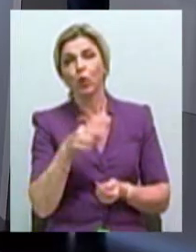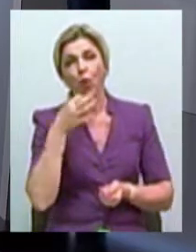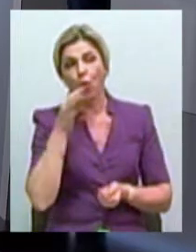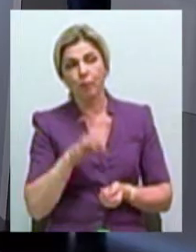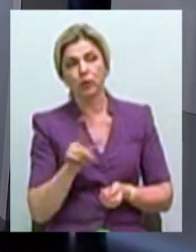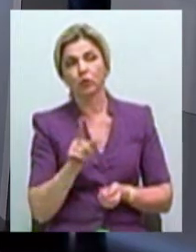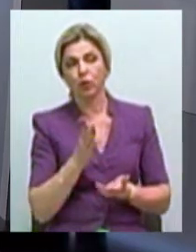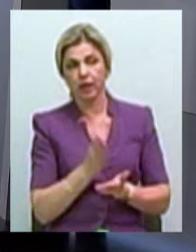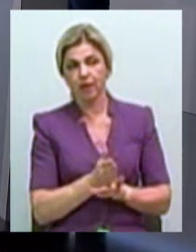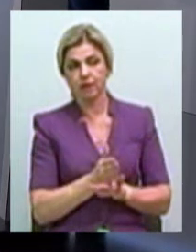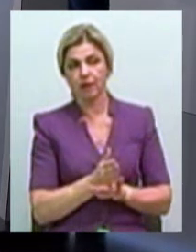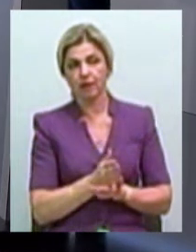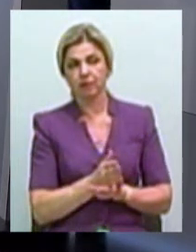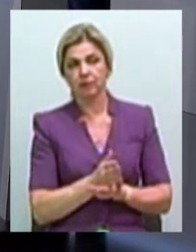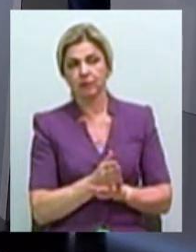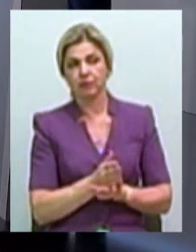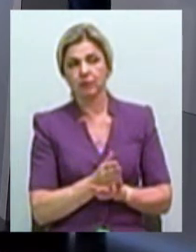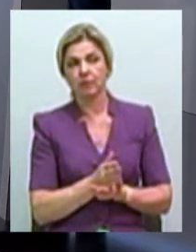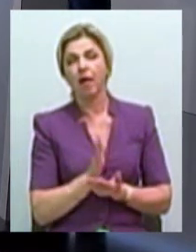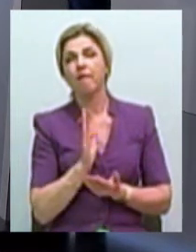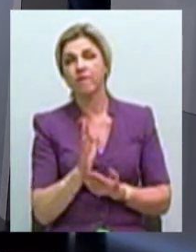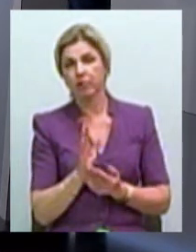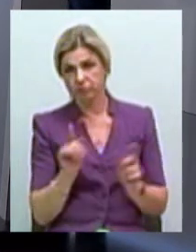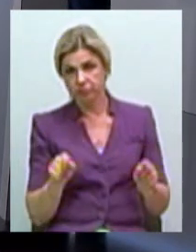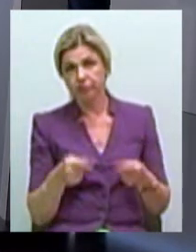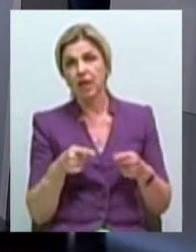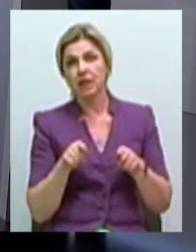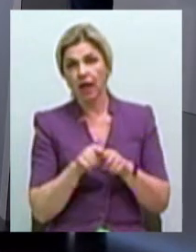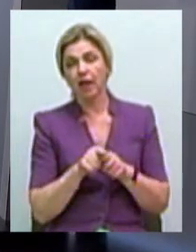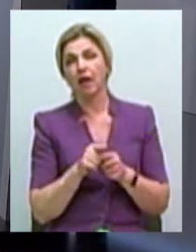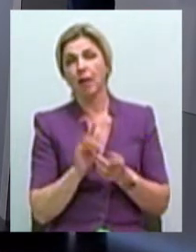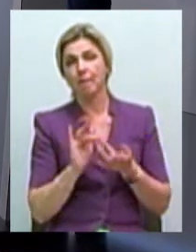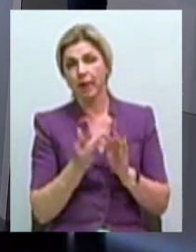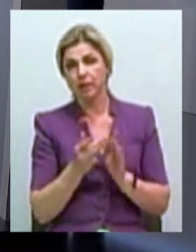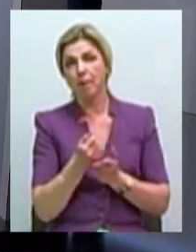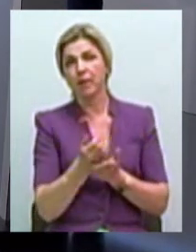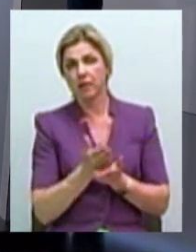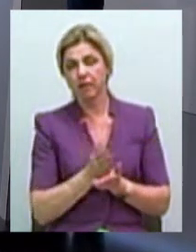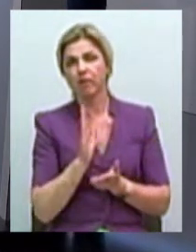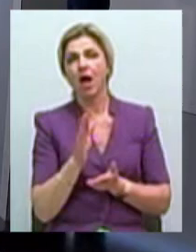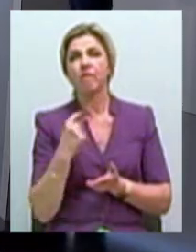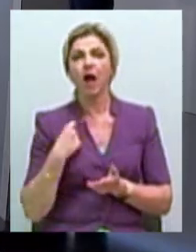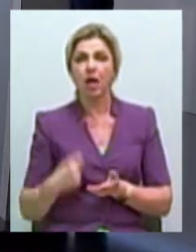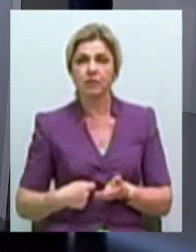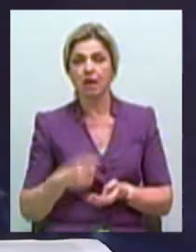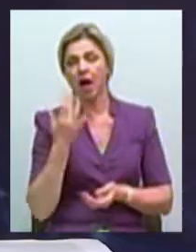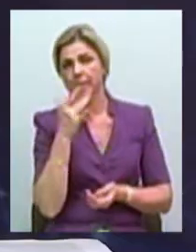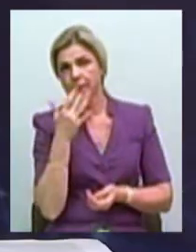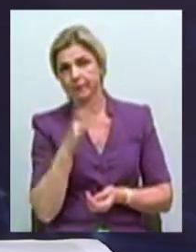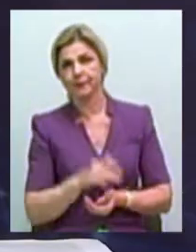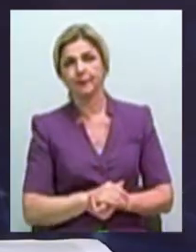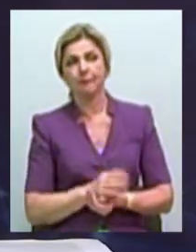є в організаціях подобних медіапространств во Франції, в Соединенних Штатах, в